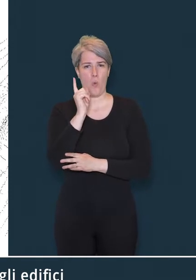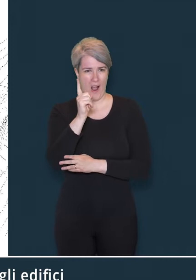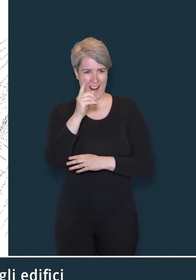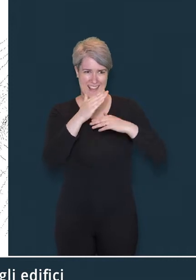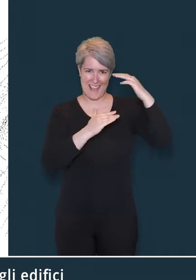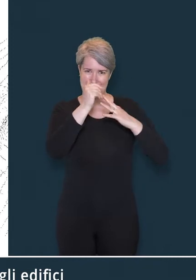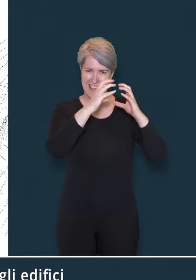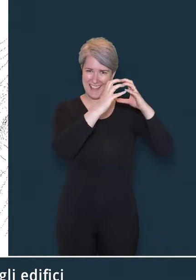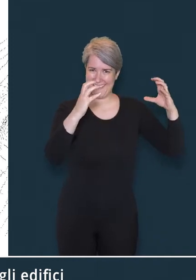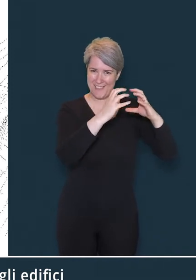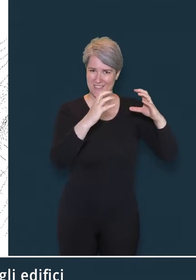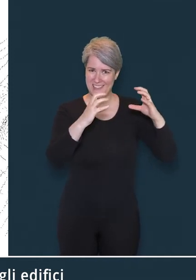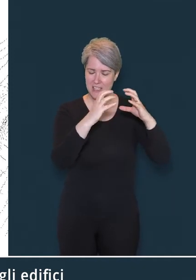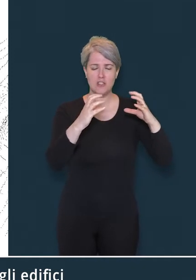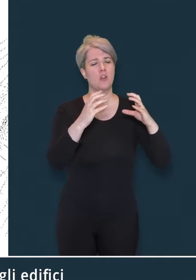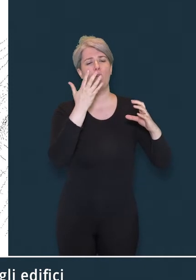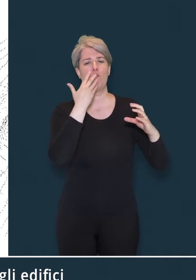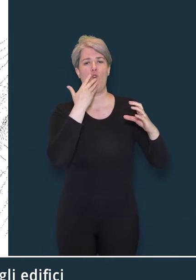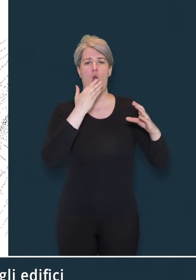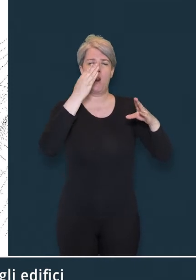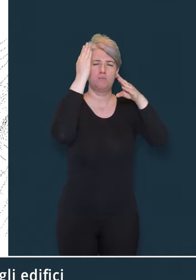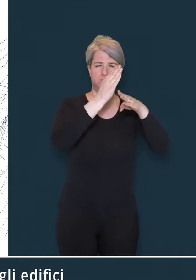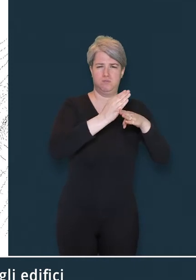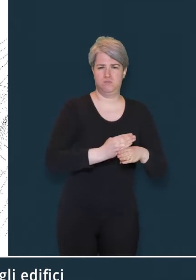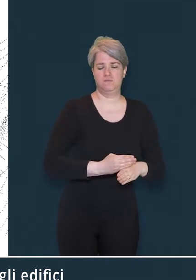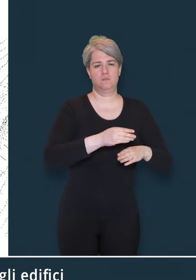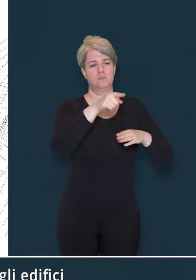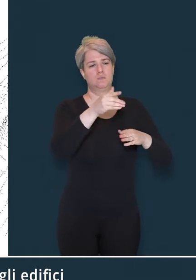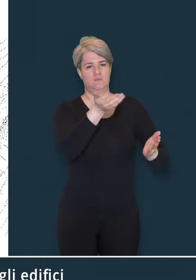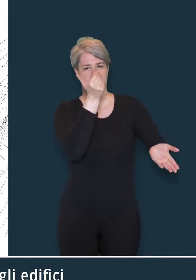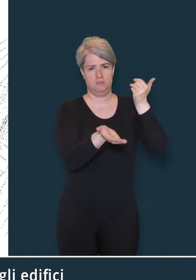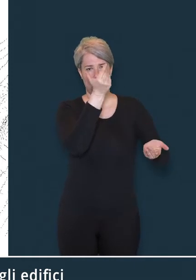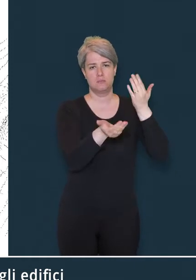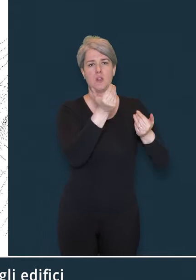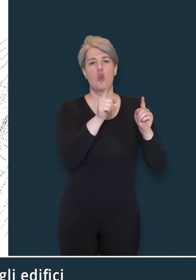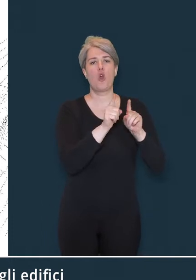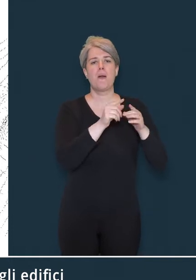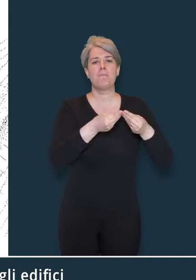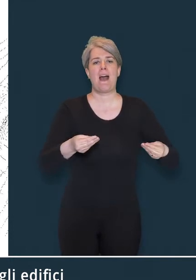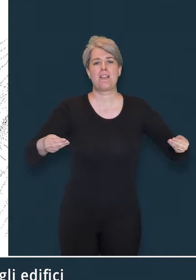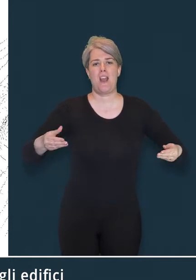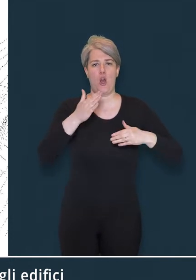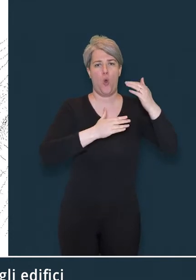ordinerà lo smantellamento degli edifici, per ricavarne materiale da costruzione.